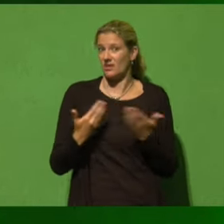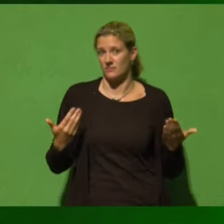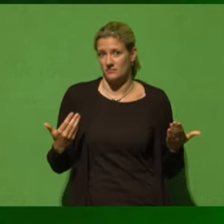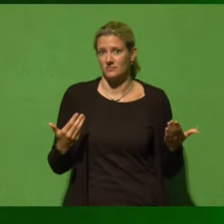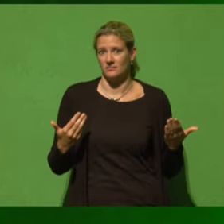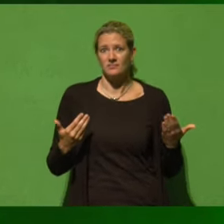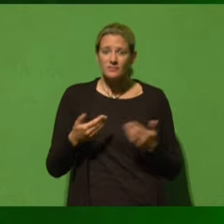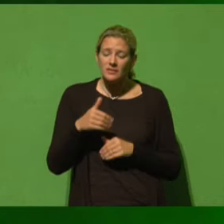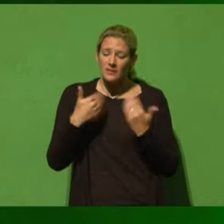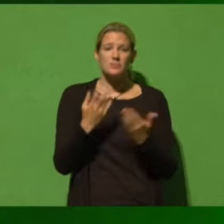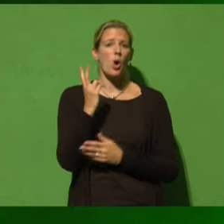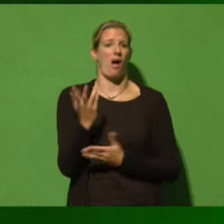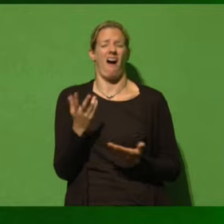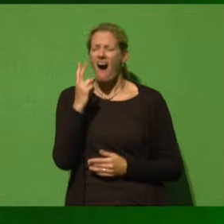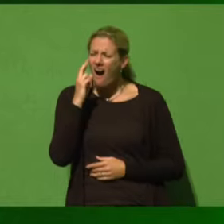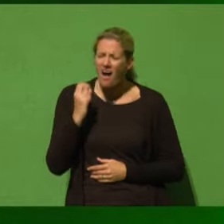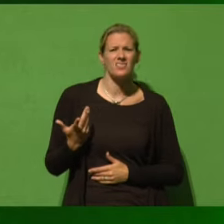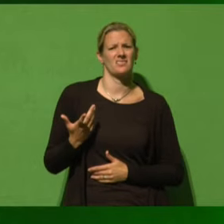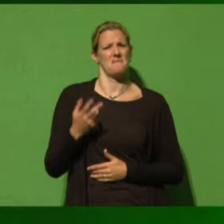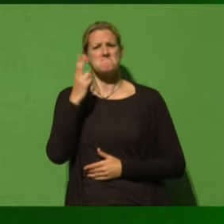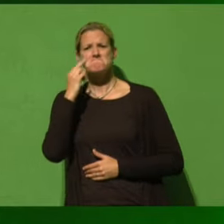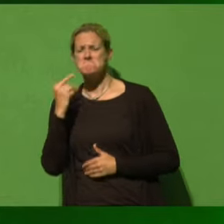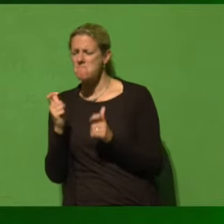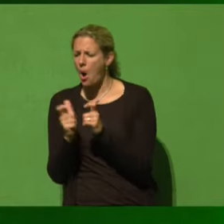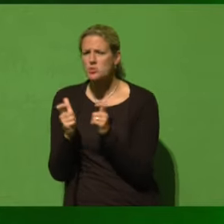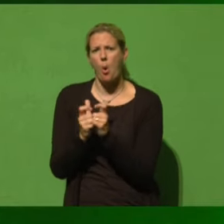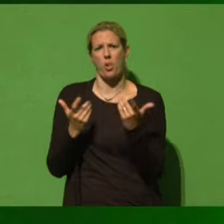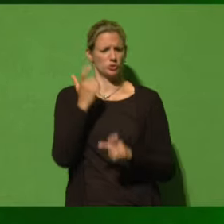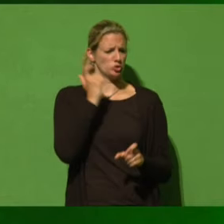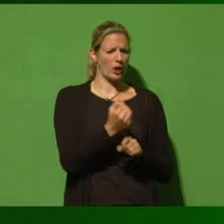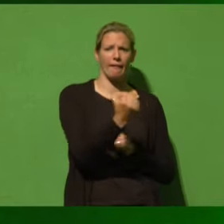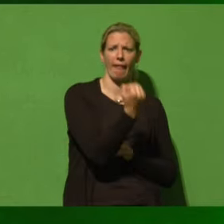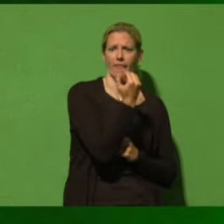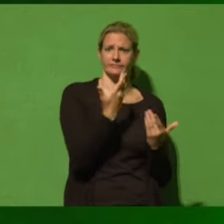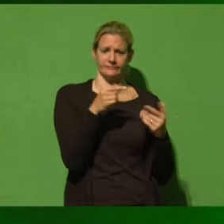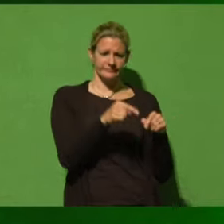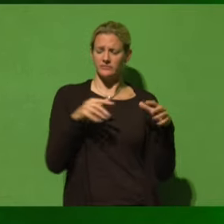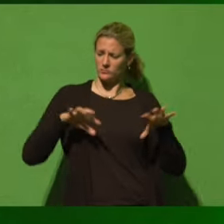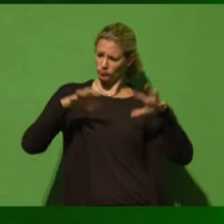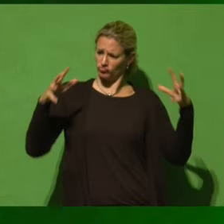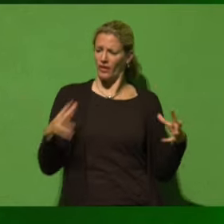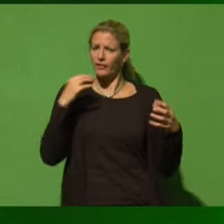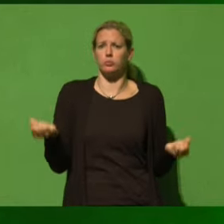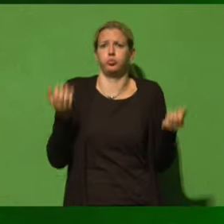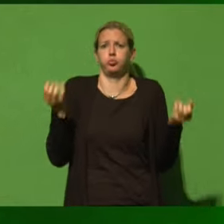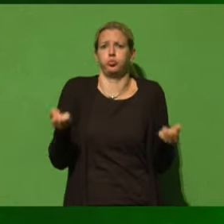und stinkigsten Braunkohle- und Steinkohlekraftwerke mit die effizientesten. Und die produzieren Unmengen CO2. Und lasst uns mal ehrlich